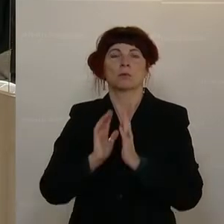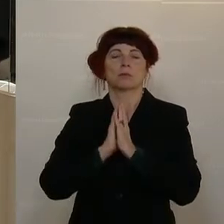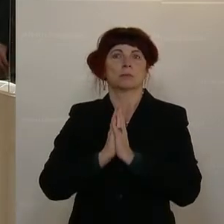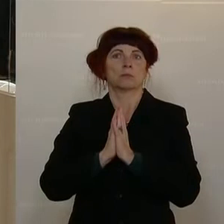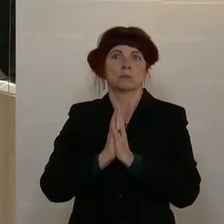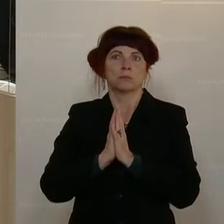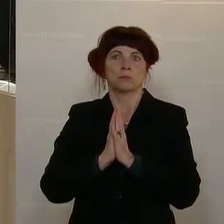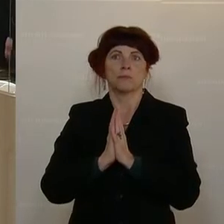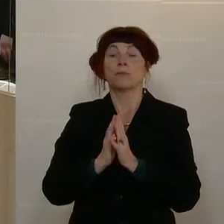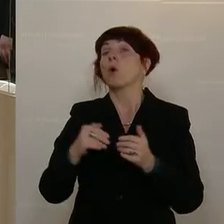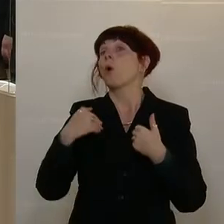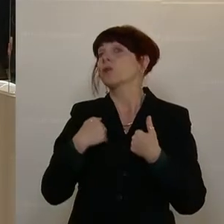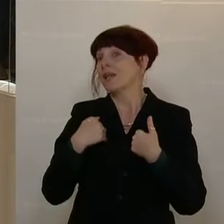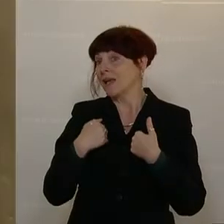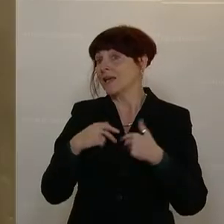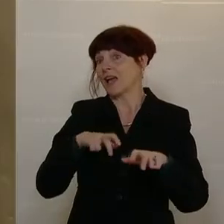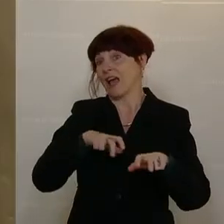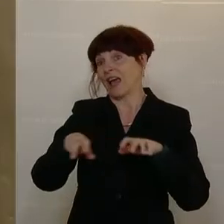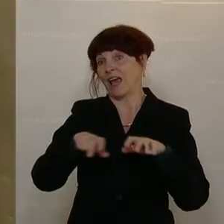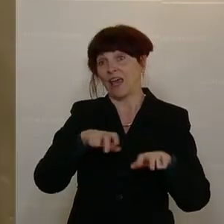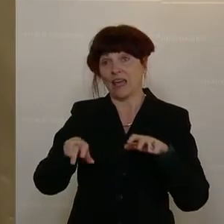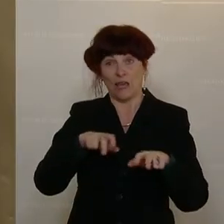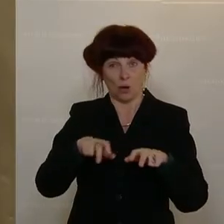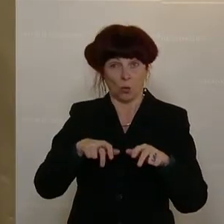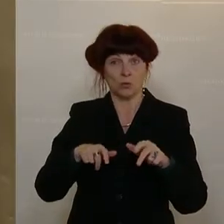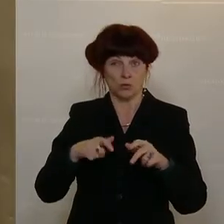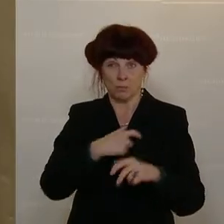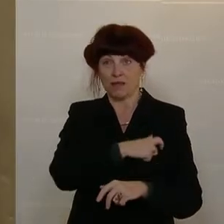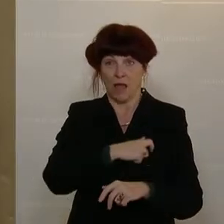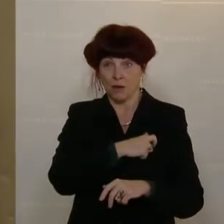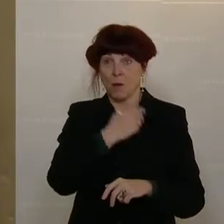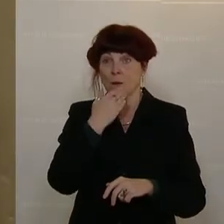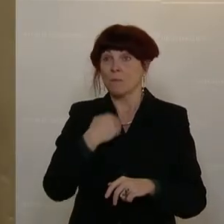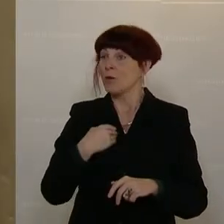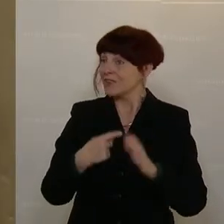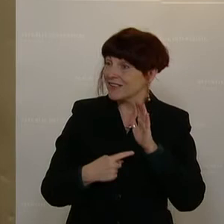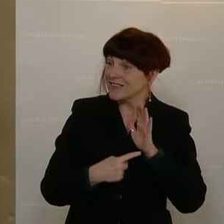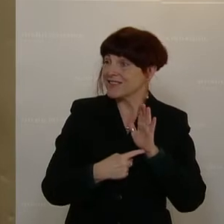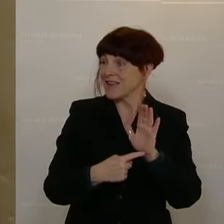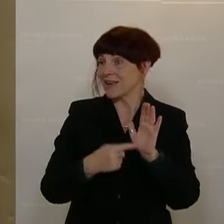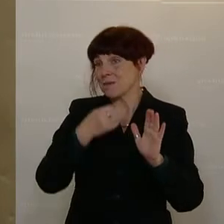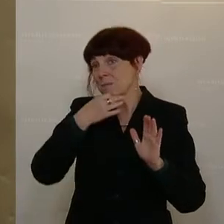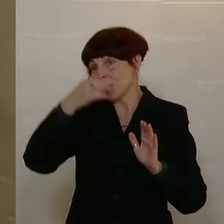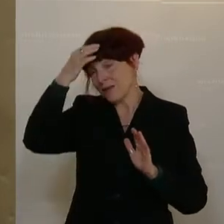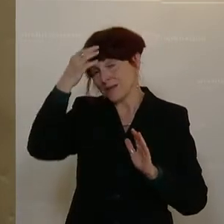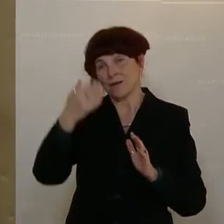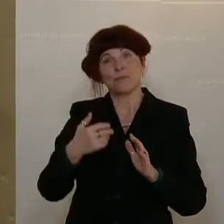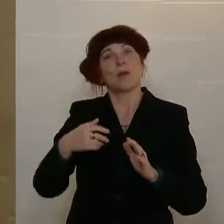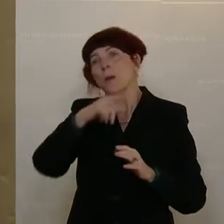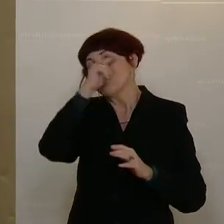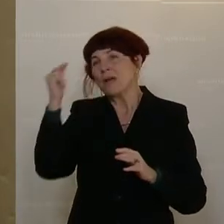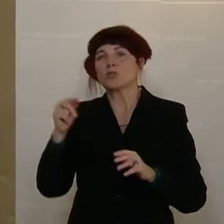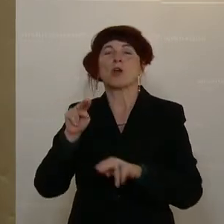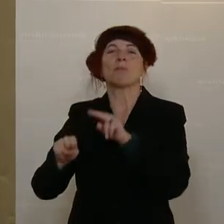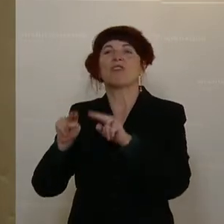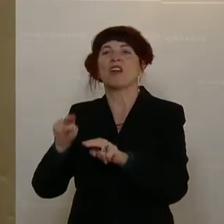Und ich gebe den Regierungsparteien Bilder weiter. Ich spreche von Menschen, arbeitenden Menschen im Gesundheits- und Pflegebereich,